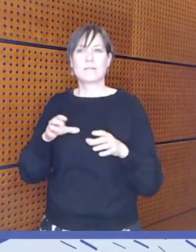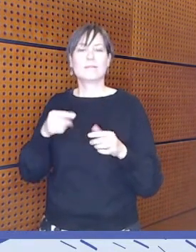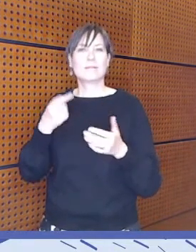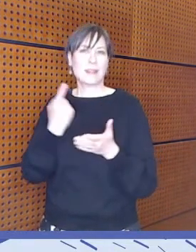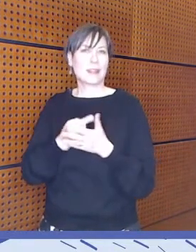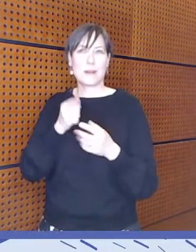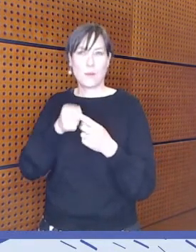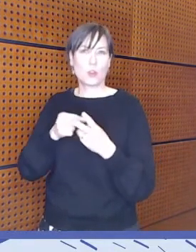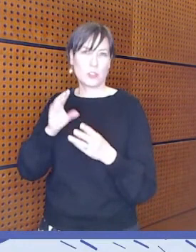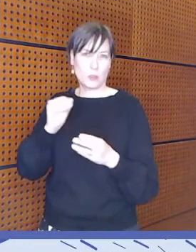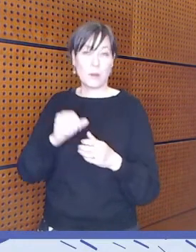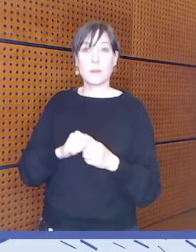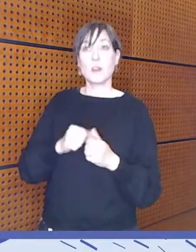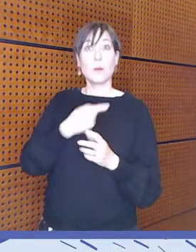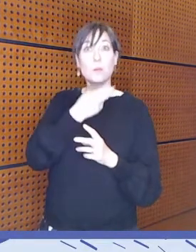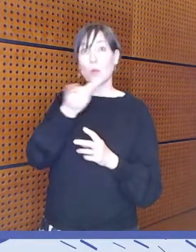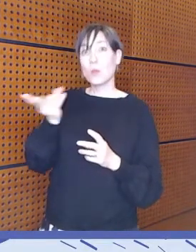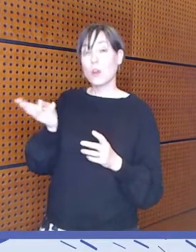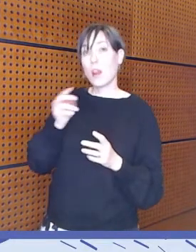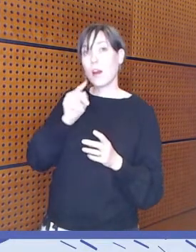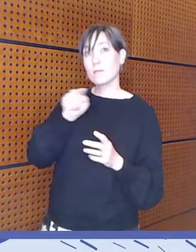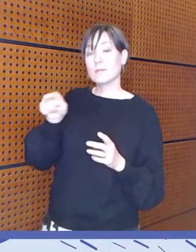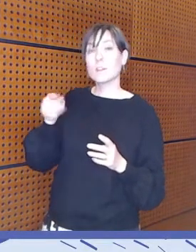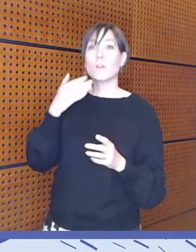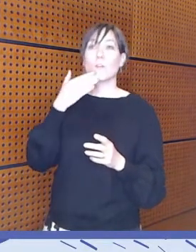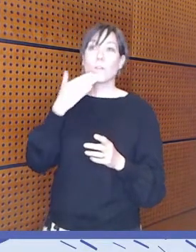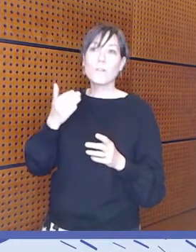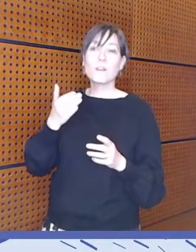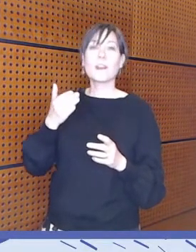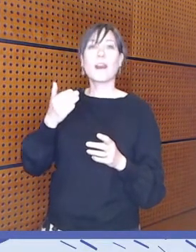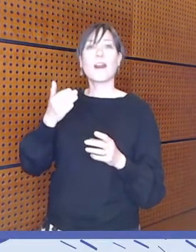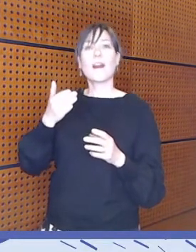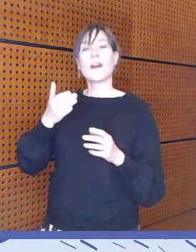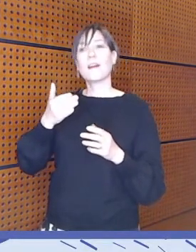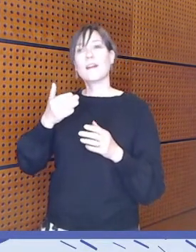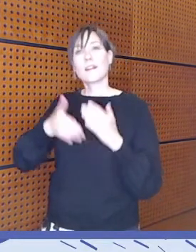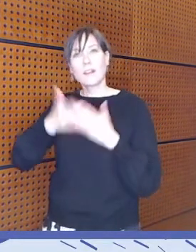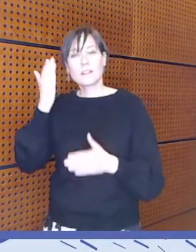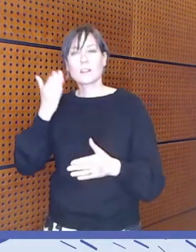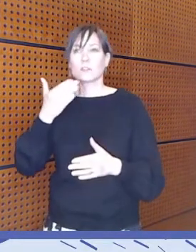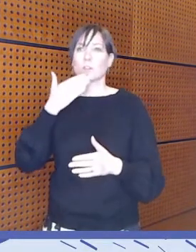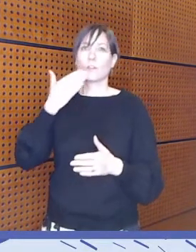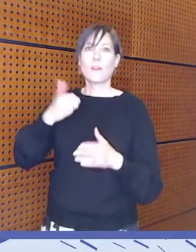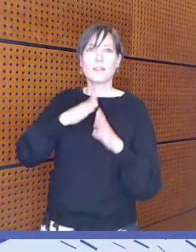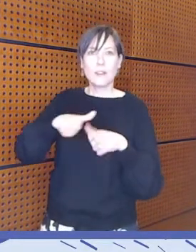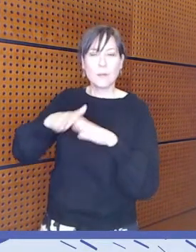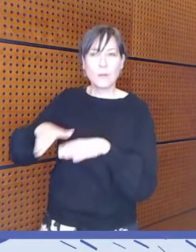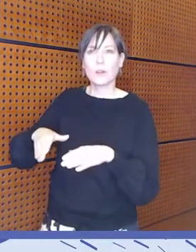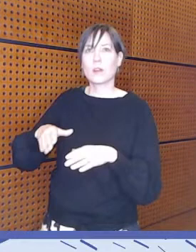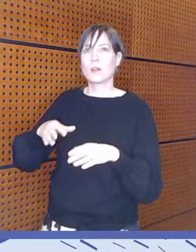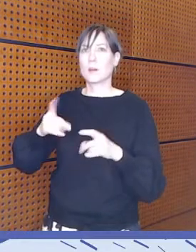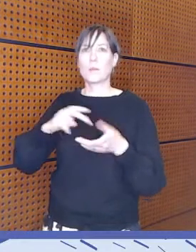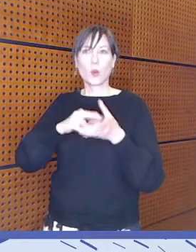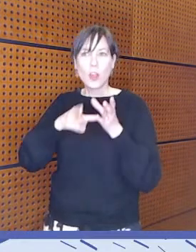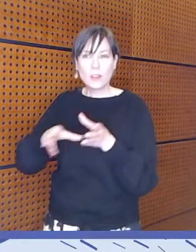mitään semmoisia hyviä käytäntöjä, hyviä jotain esimerkiksi projekteja tai